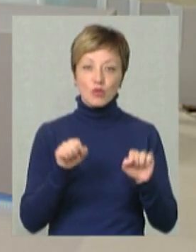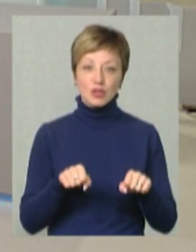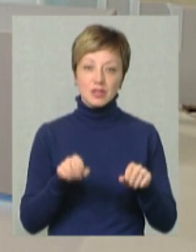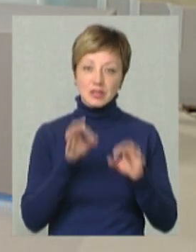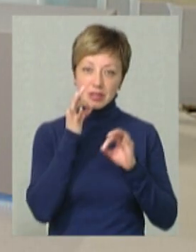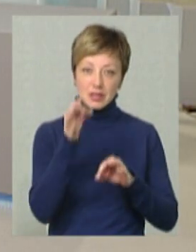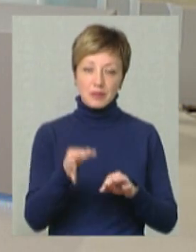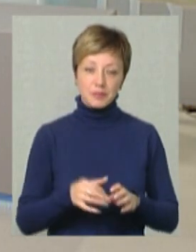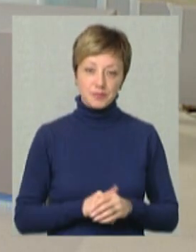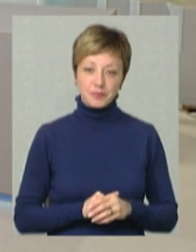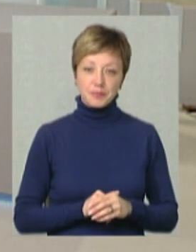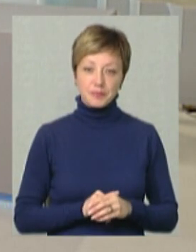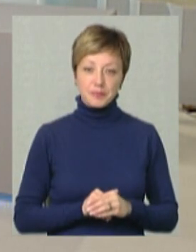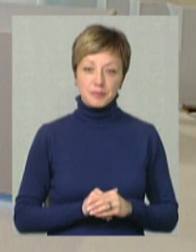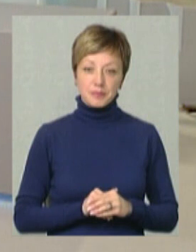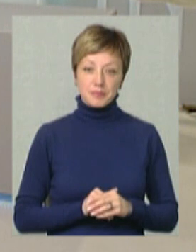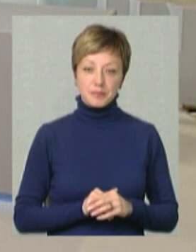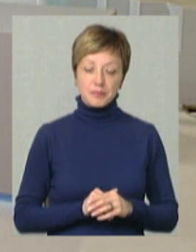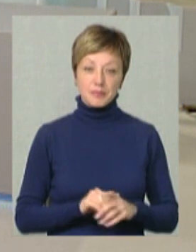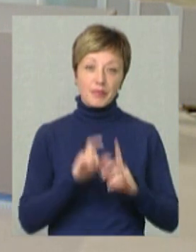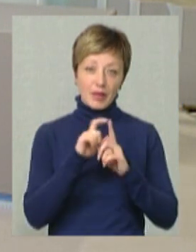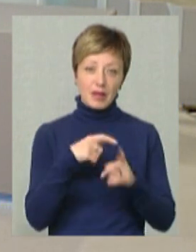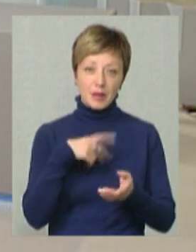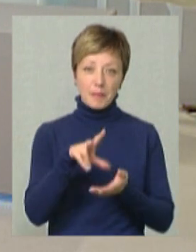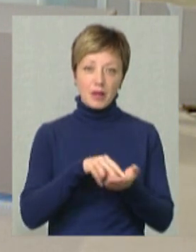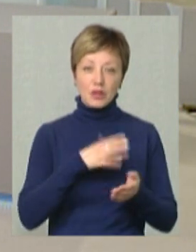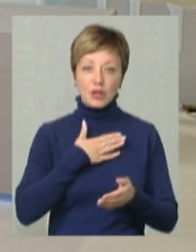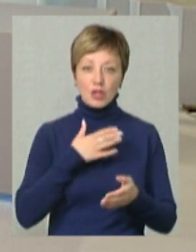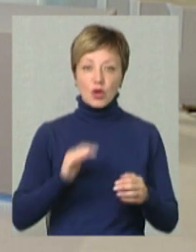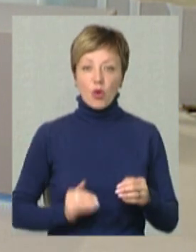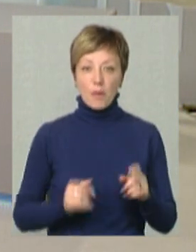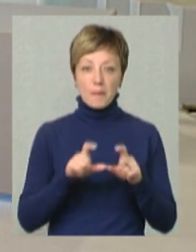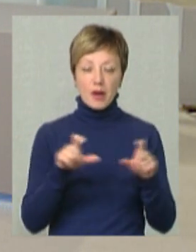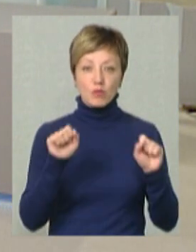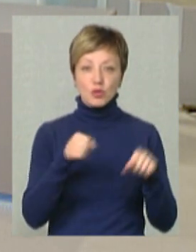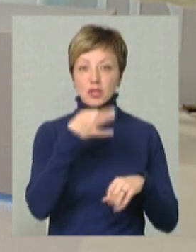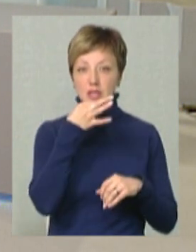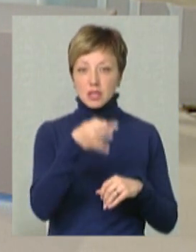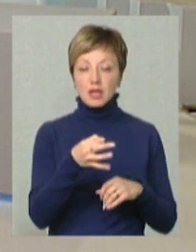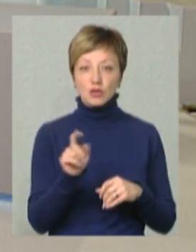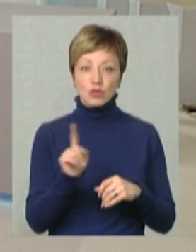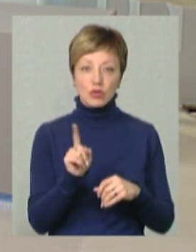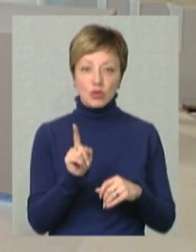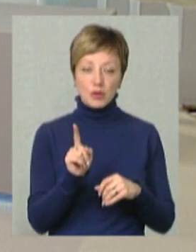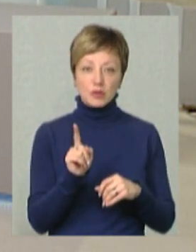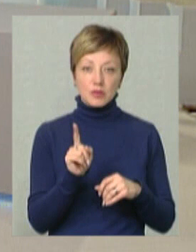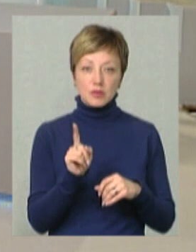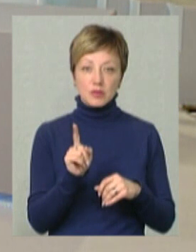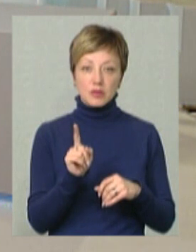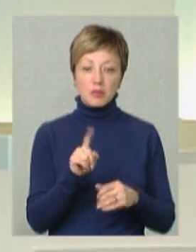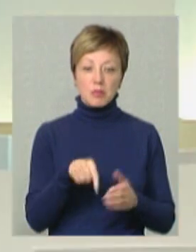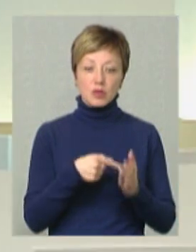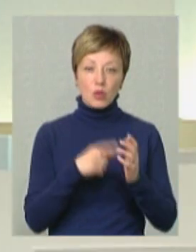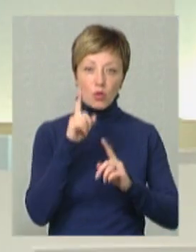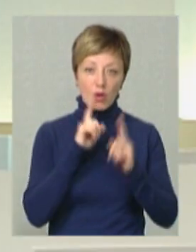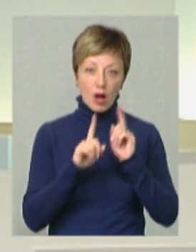назвати? Я на прикладі нашої кампанії можу сказати, що ми з міською